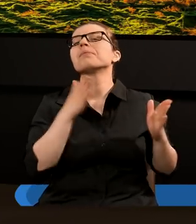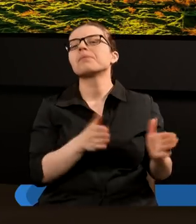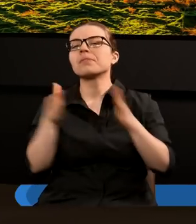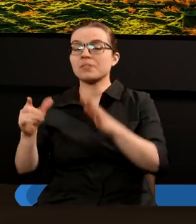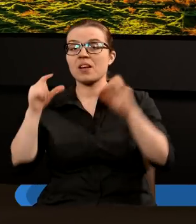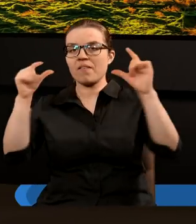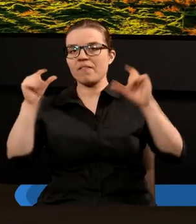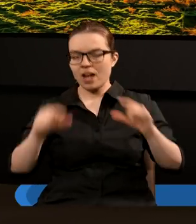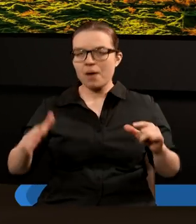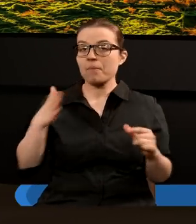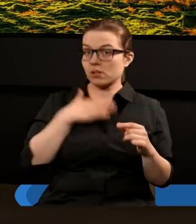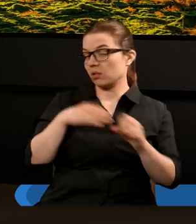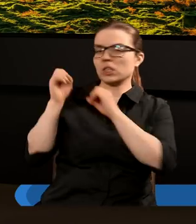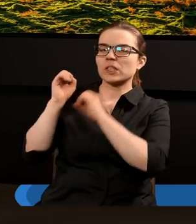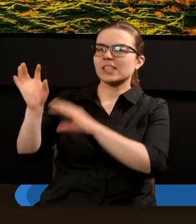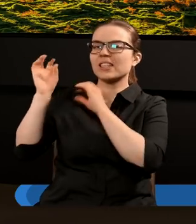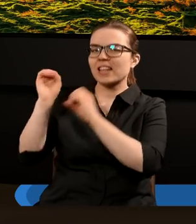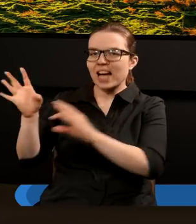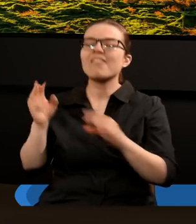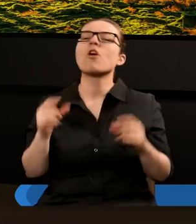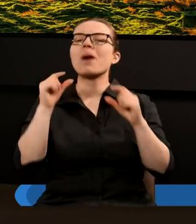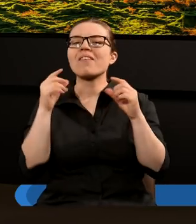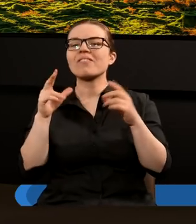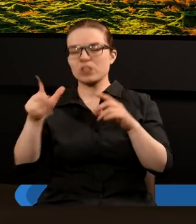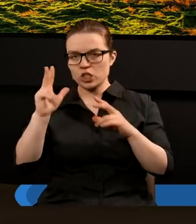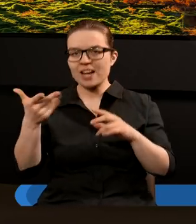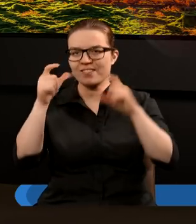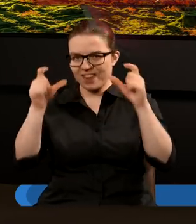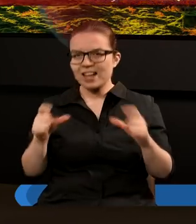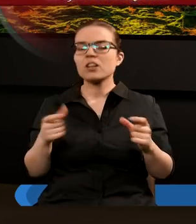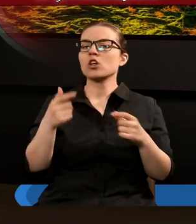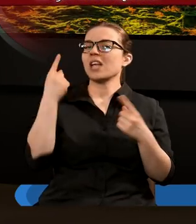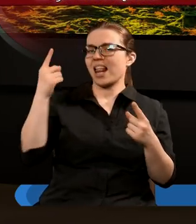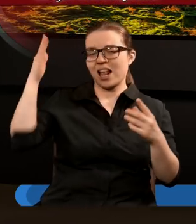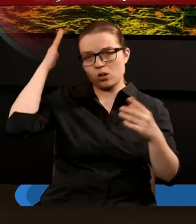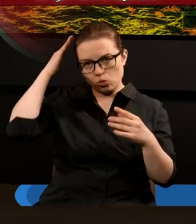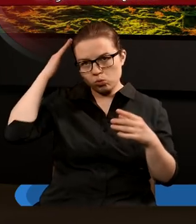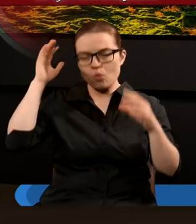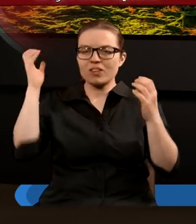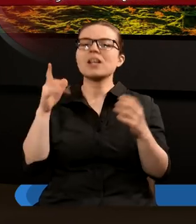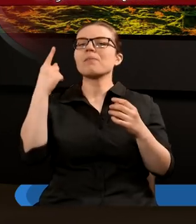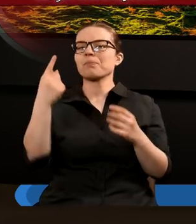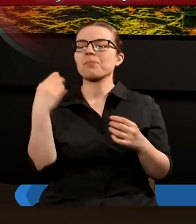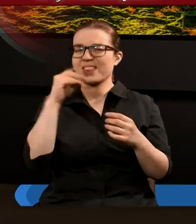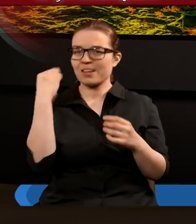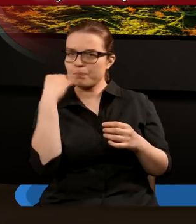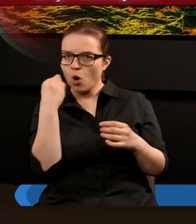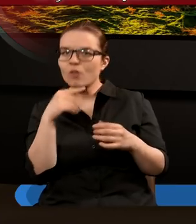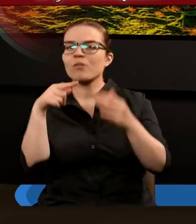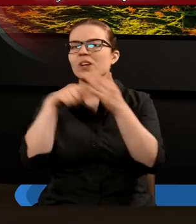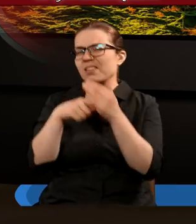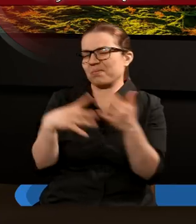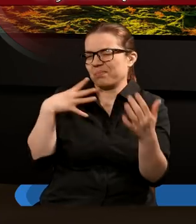XIII rozdziału taką informację w wersecie trzecim o tym, że jedna z głów Jego, zwierzęcia z morza, była